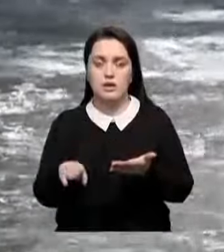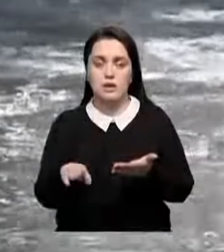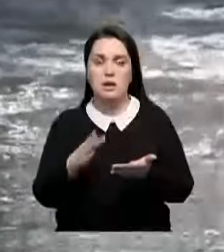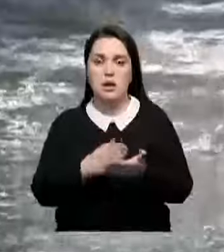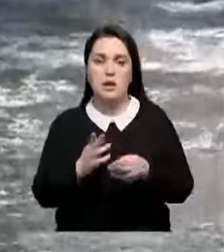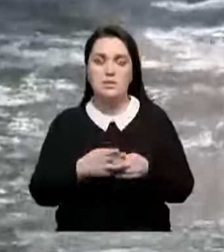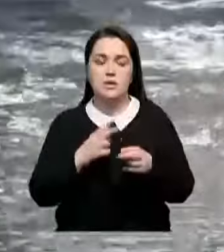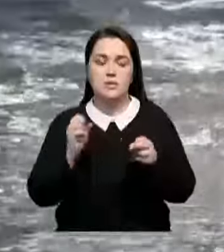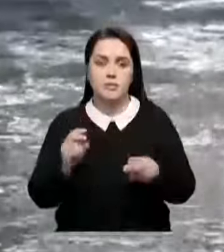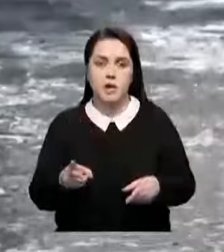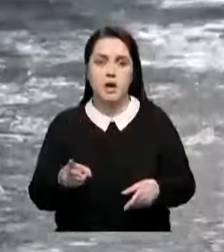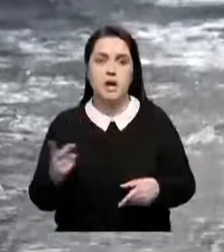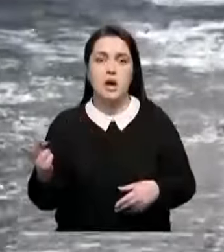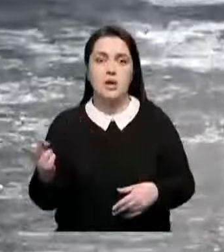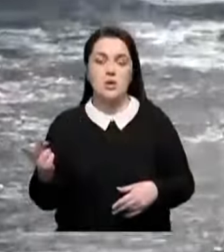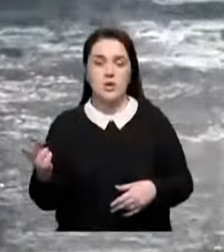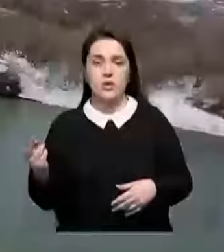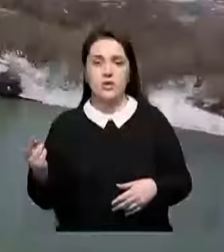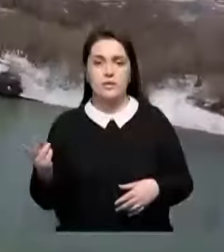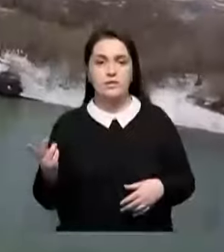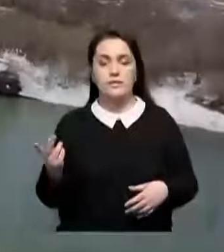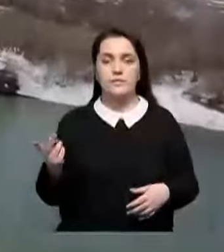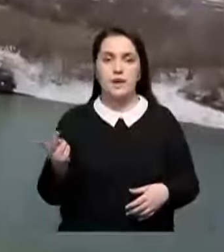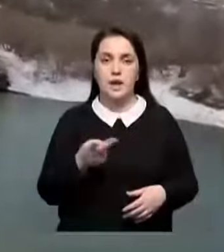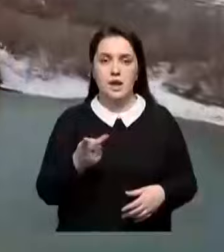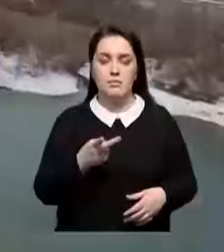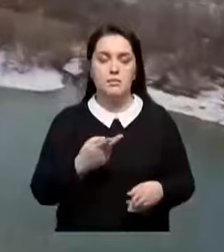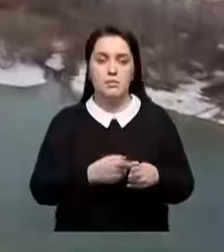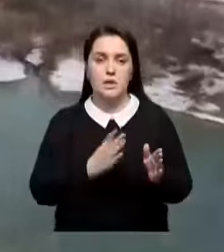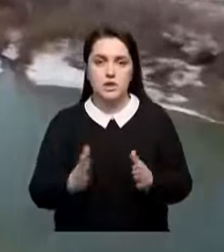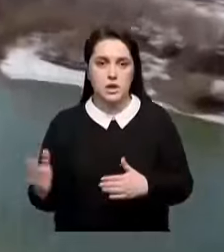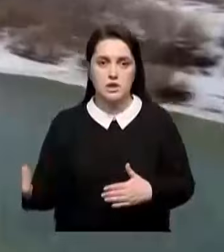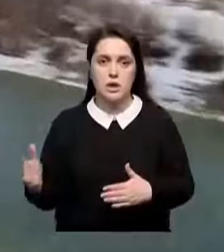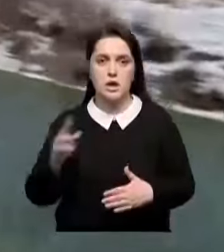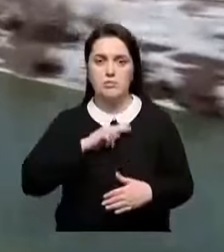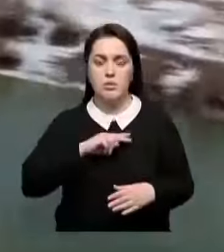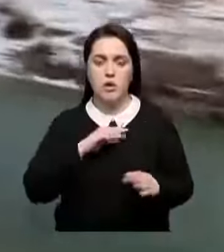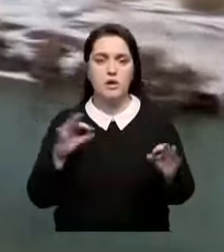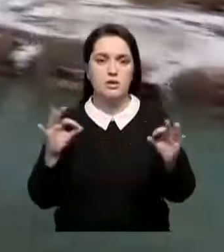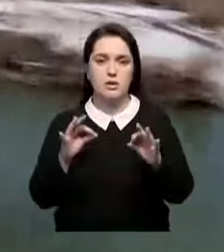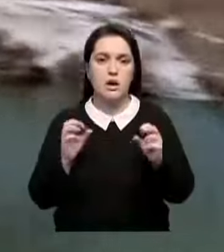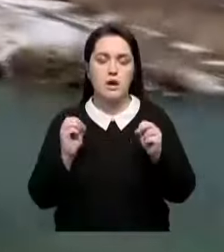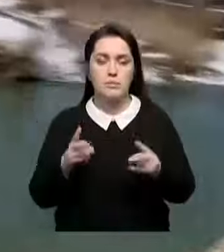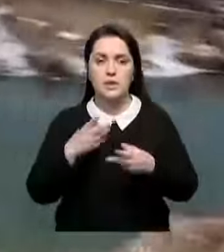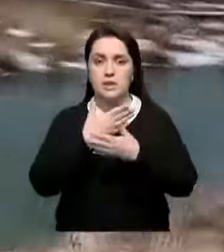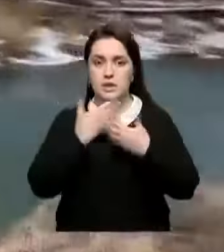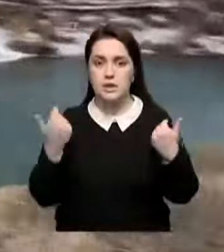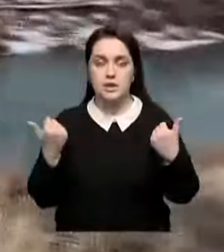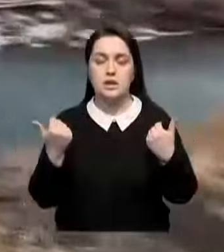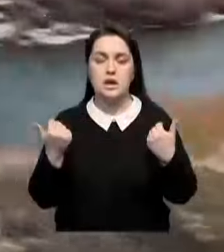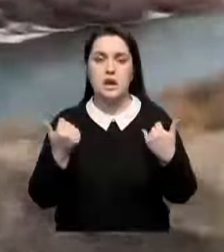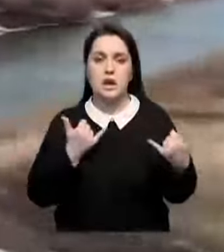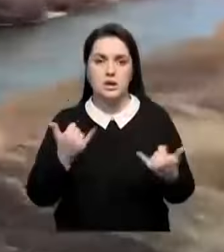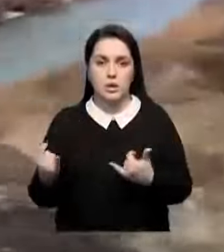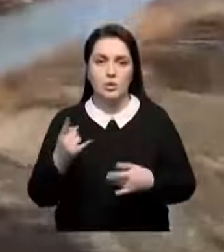безопасности. Оба гидроузла работают в штатном режиме, никаких опасностей нет. Организовано